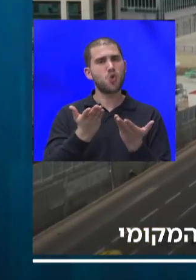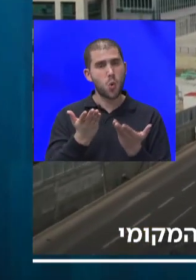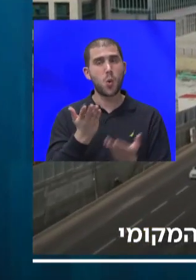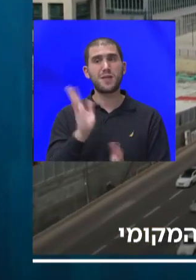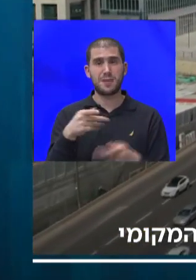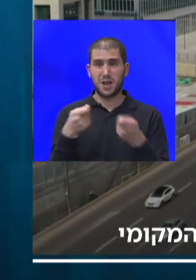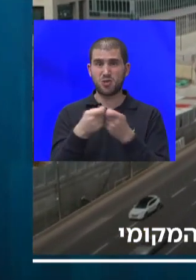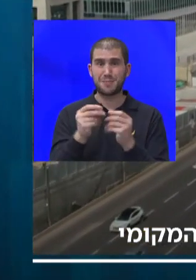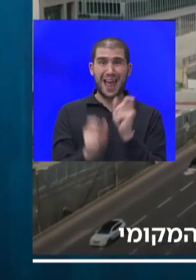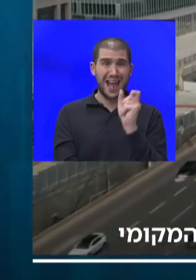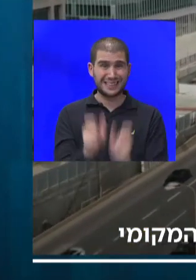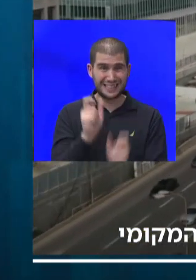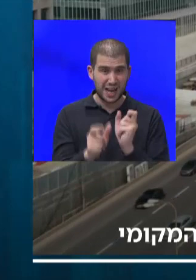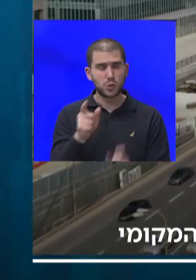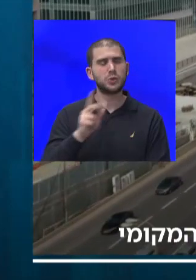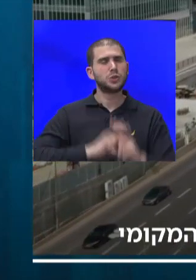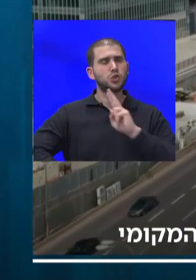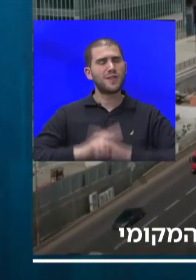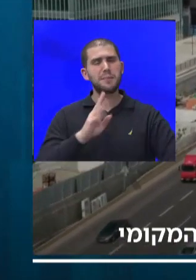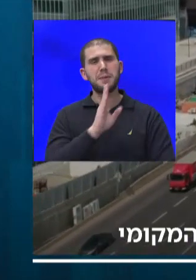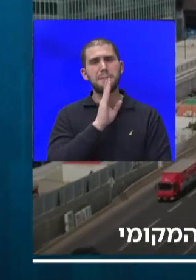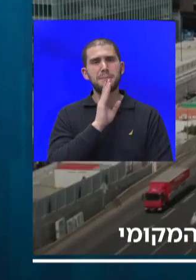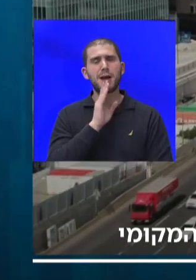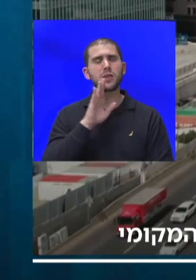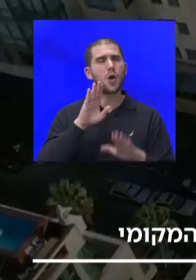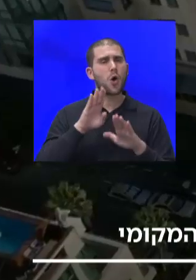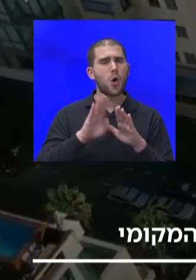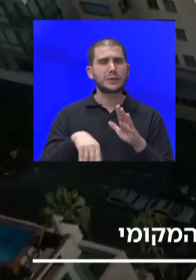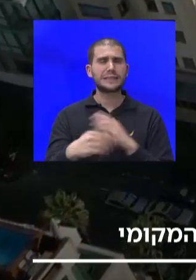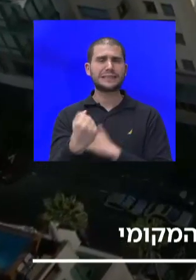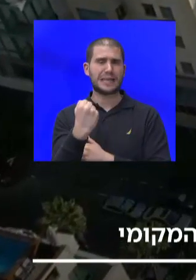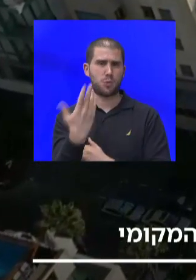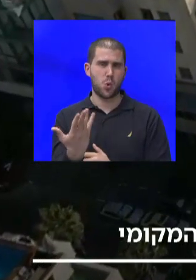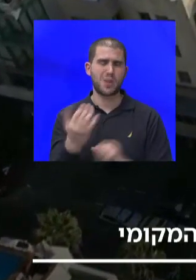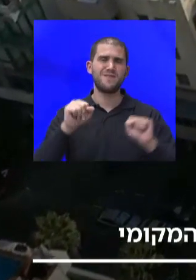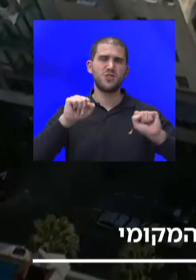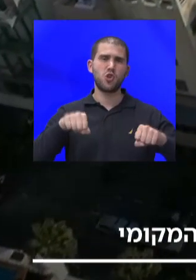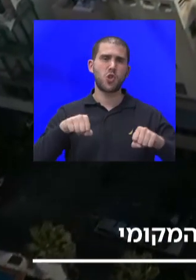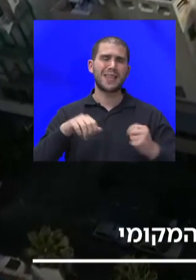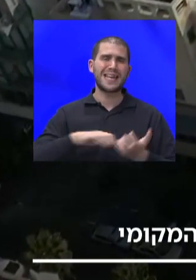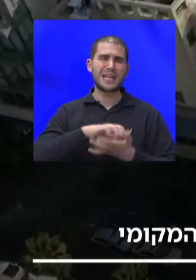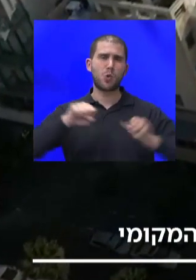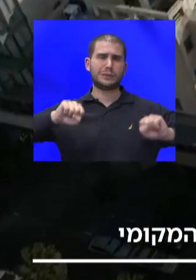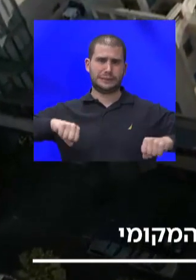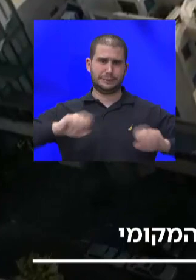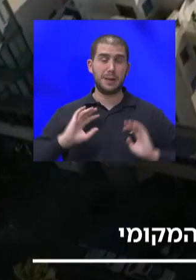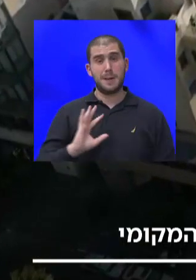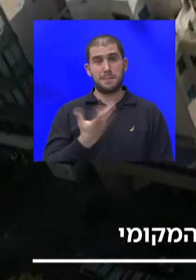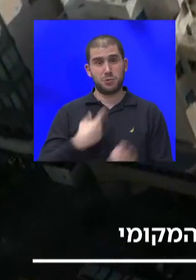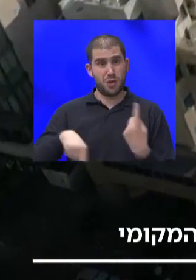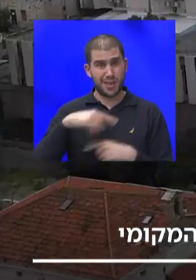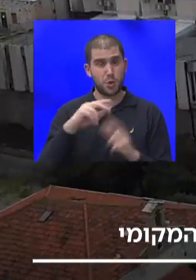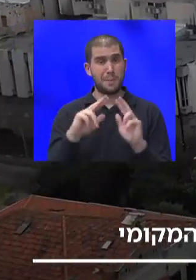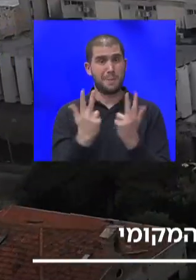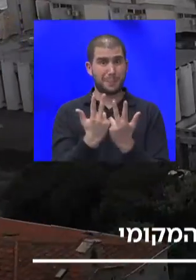סובל מבעיה של חוסר סמכויות ושלטון מאוד ריכוזי. מה שאנחנו, בצוות, עמדתי בראש